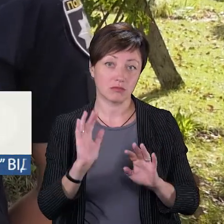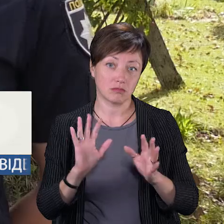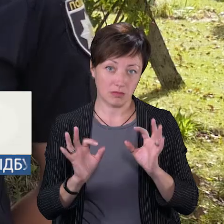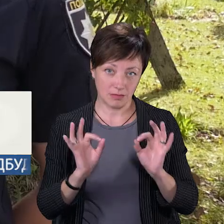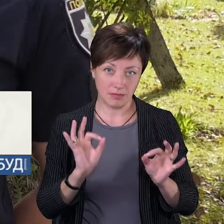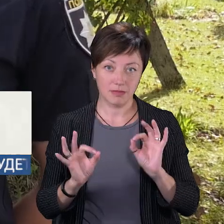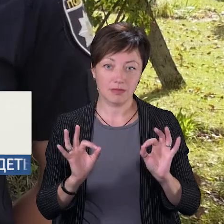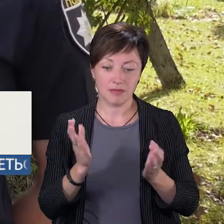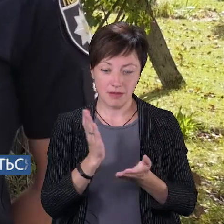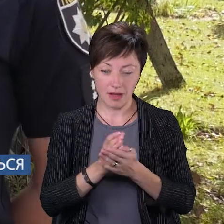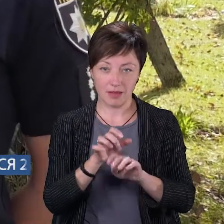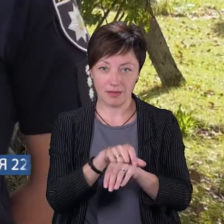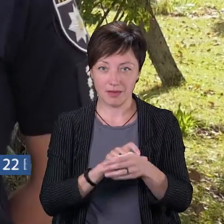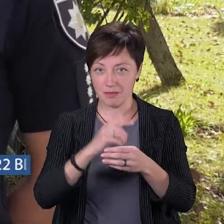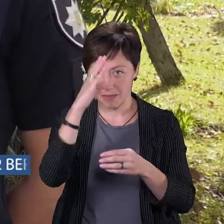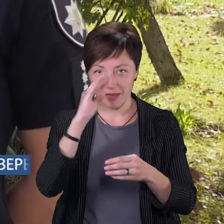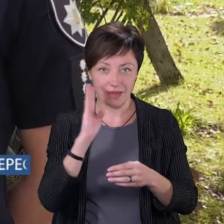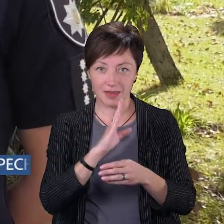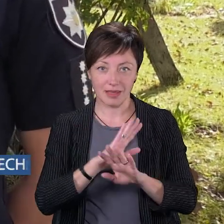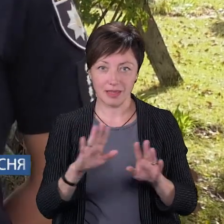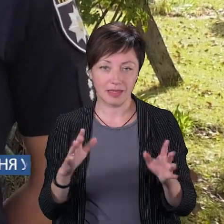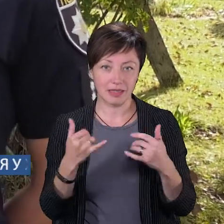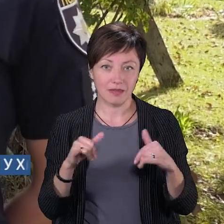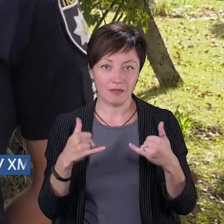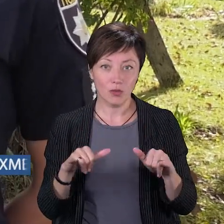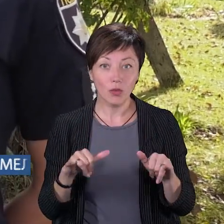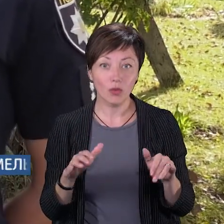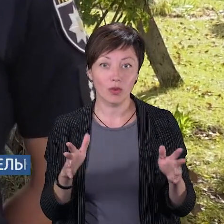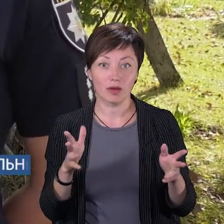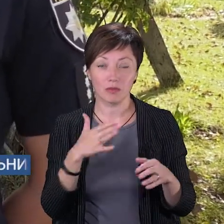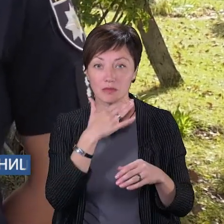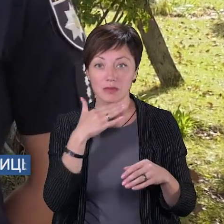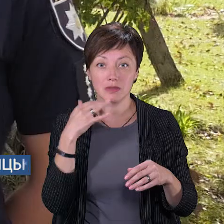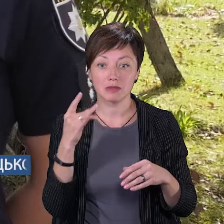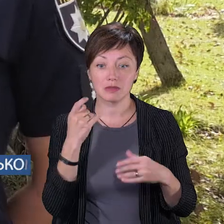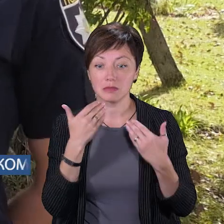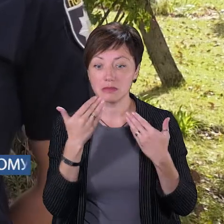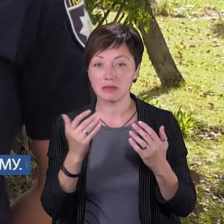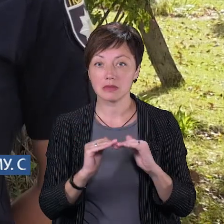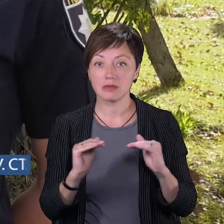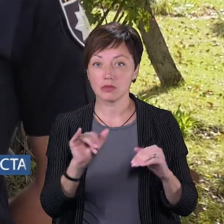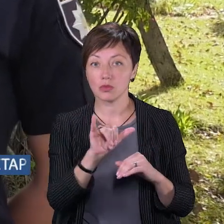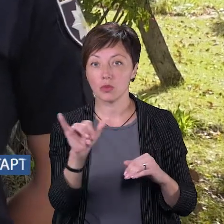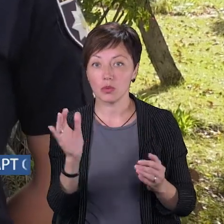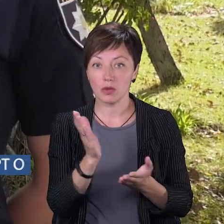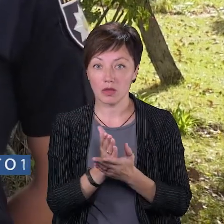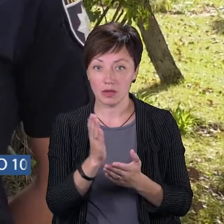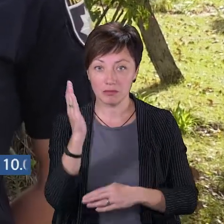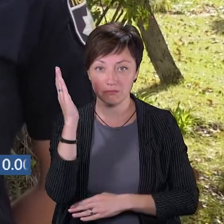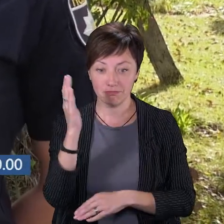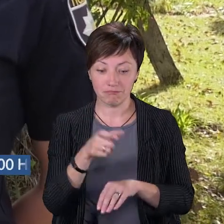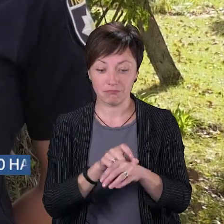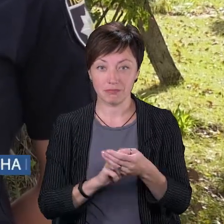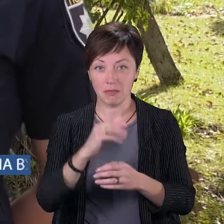-менш ходять з флікерами, то батьки зовсім ні. І це дуже дивує, адже не раз ми запитуємо діток, в кого є флікери, піднімають руку.